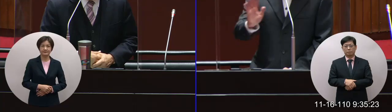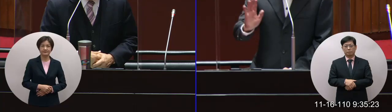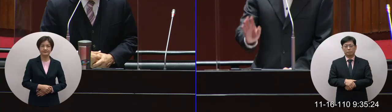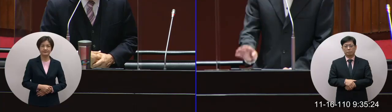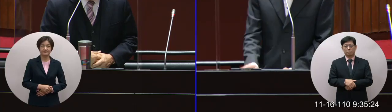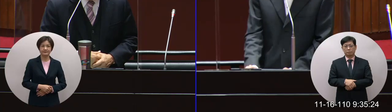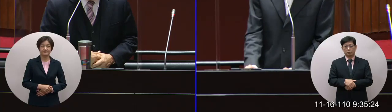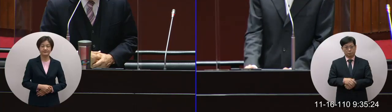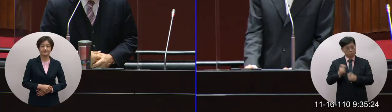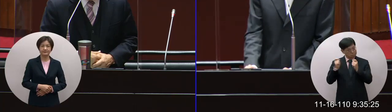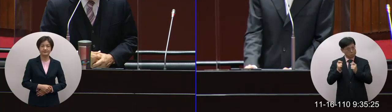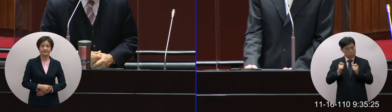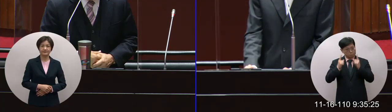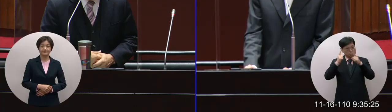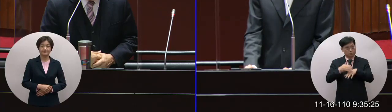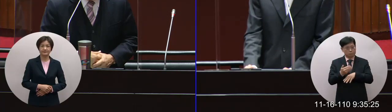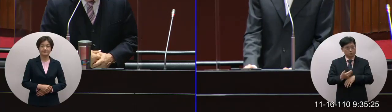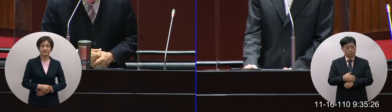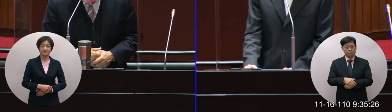最近都不會漲